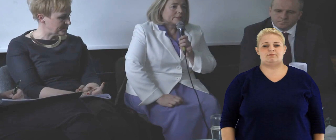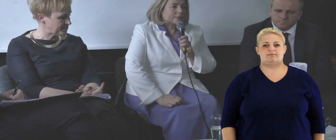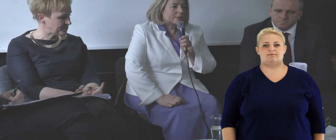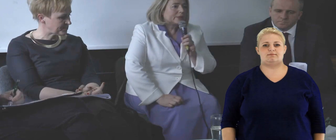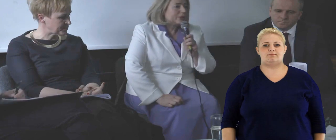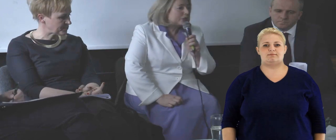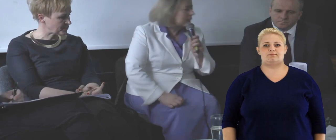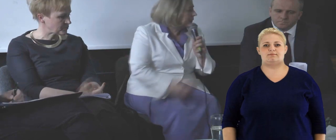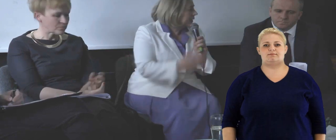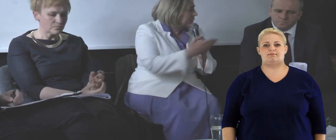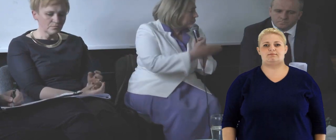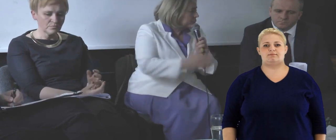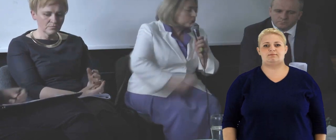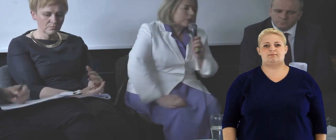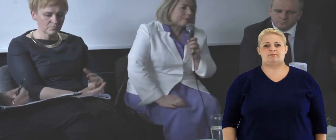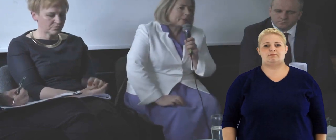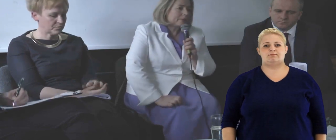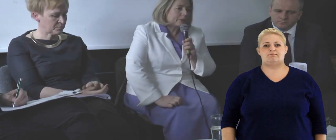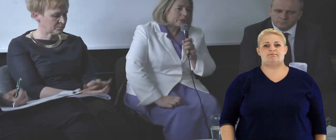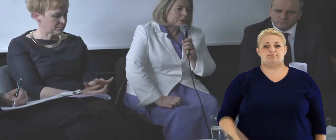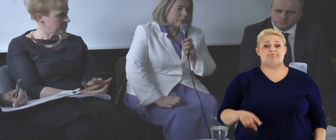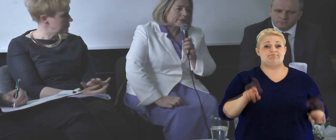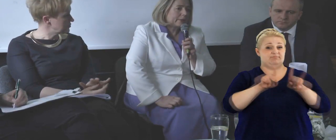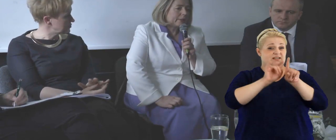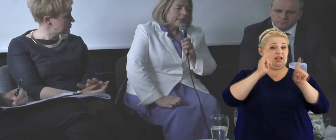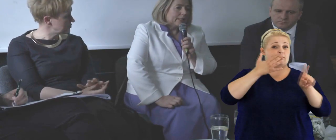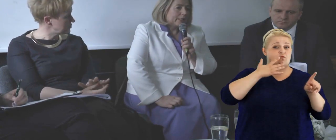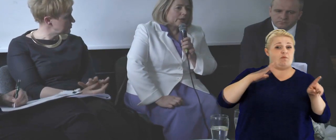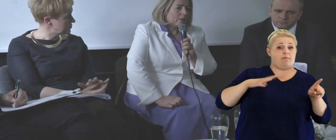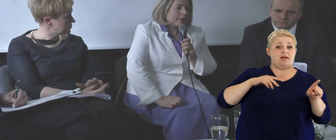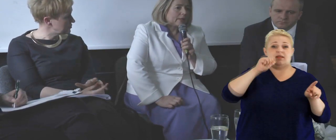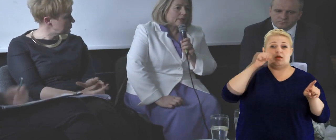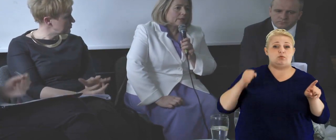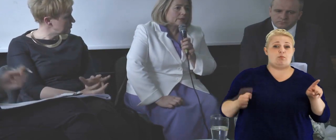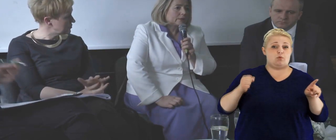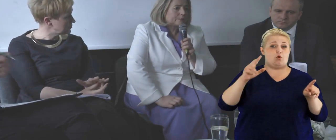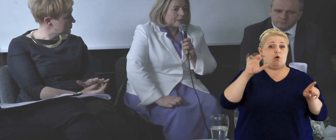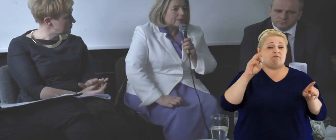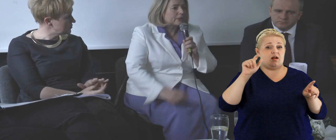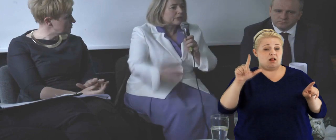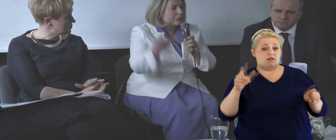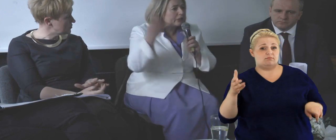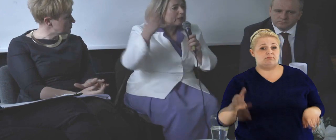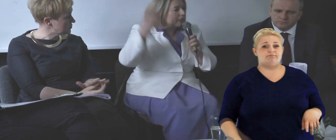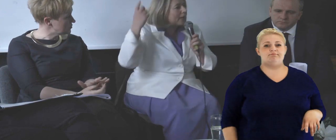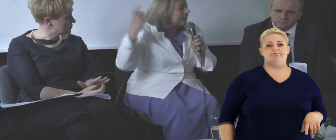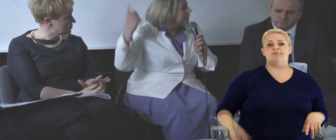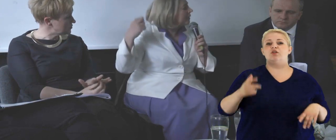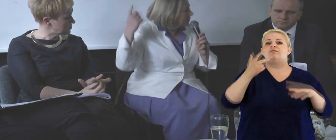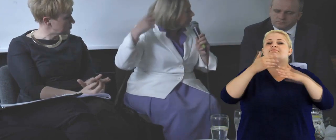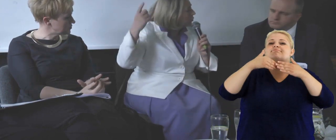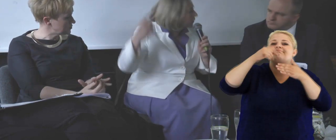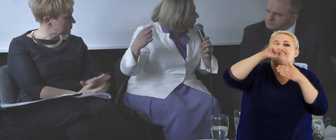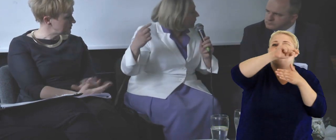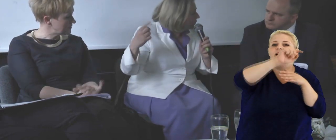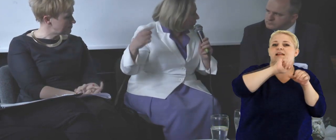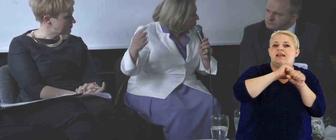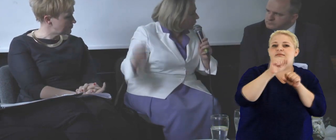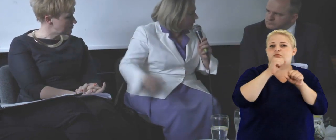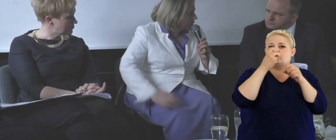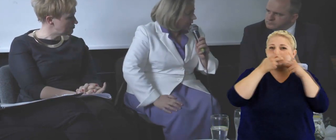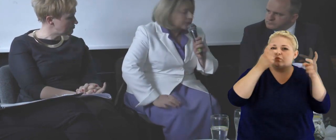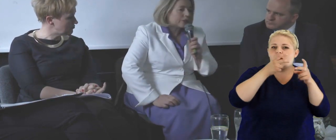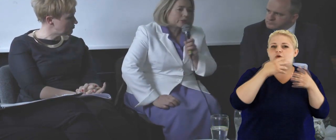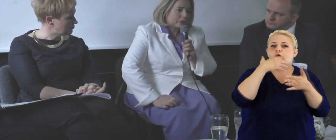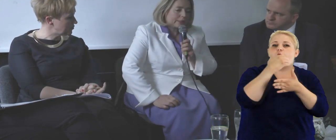które gdzieś tam, tak jak mówił tutaj pan eurodeputowany Kowal, prawda, że gdzieś tam dalej można by się